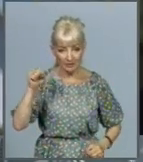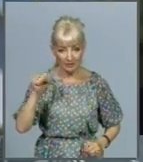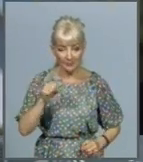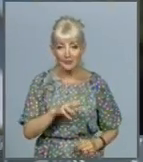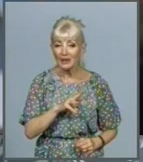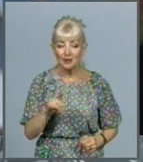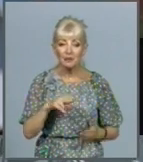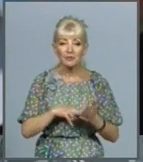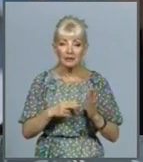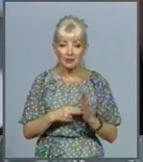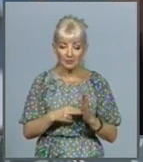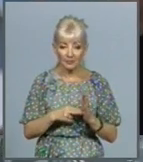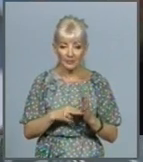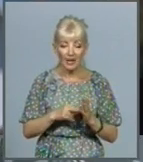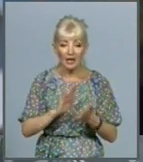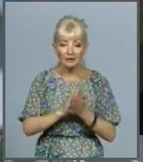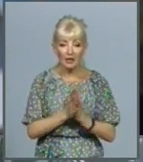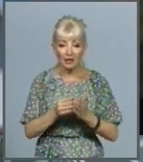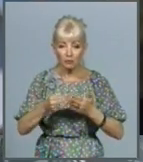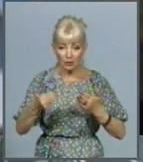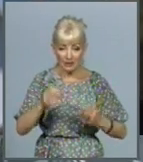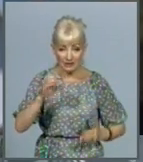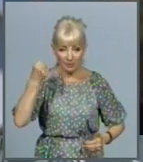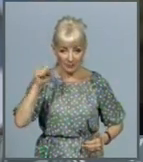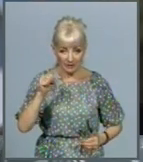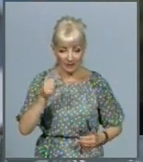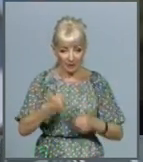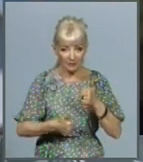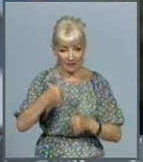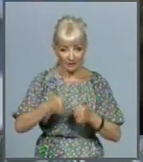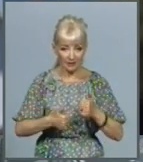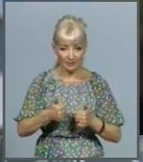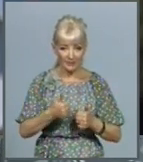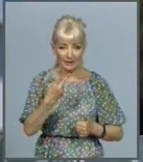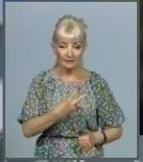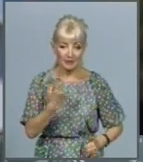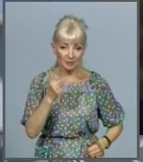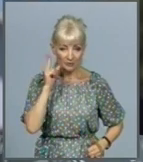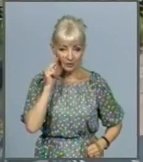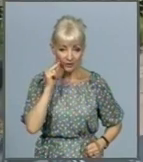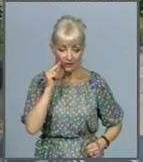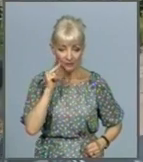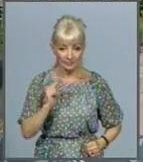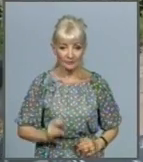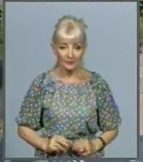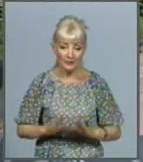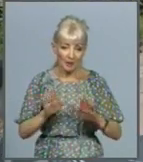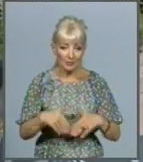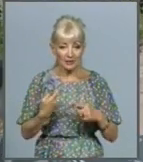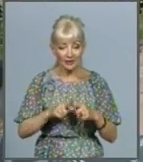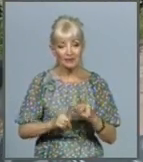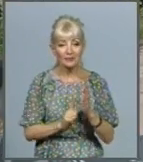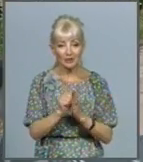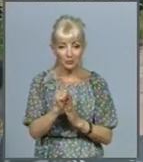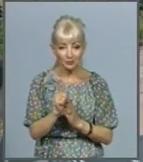заключити договор з побігом тендера 21 числа. Після цього почнуться роботи по